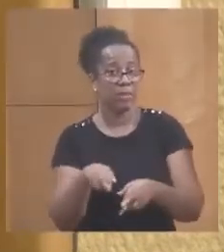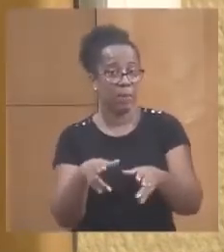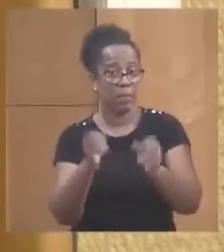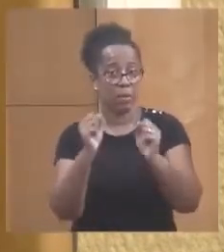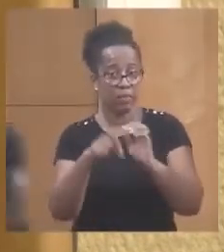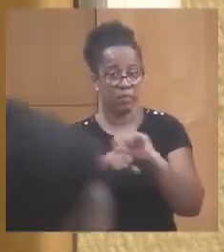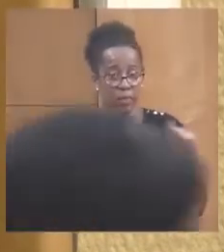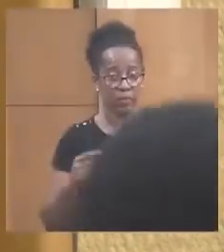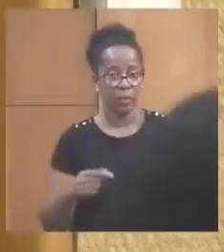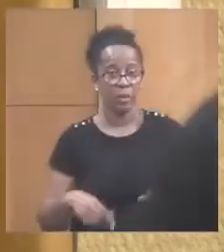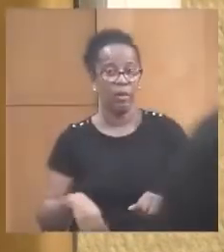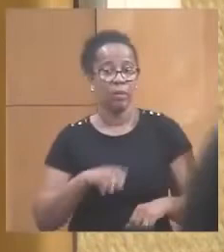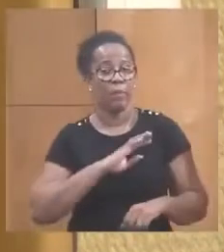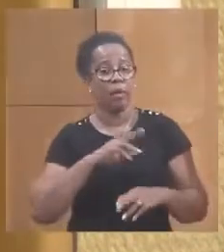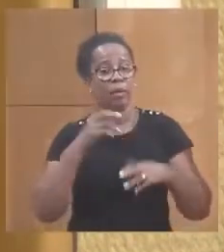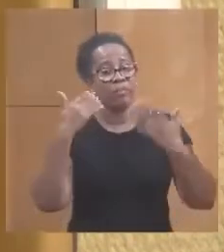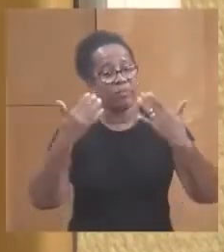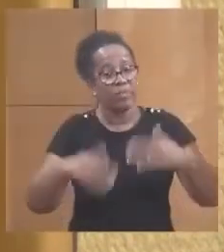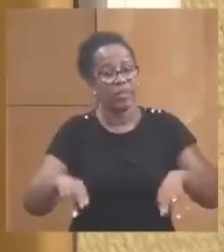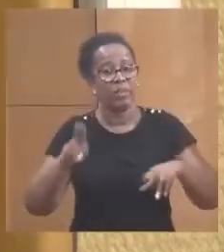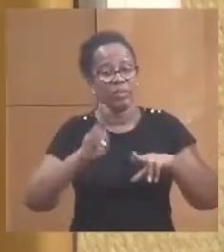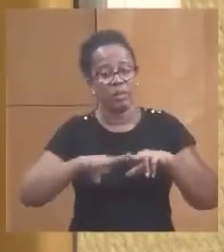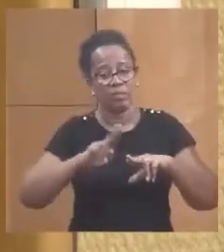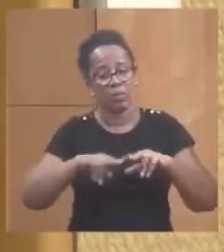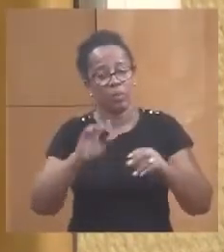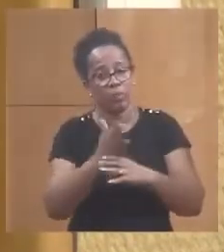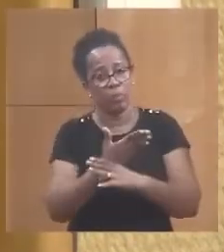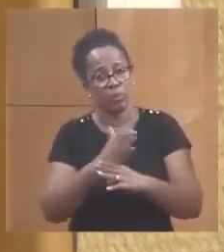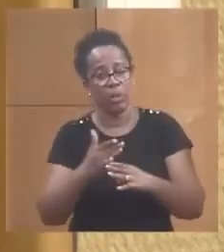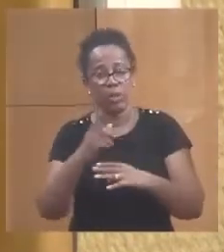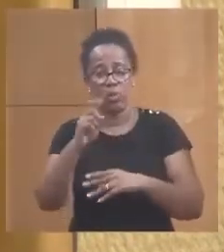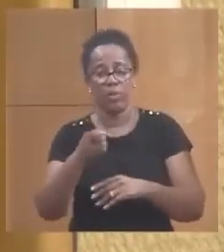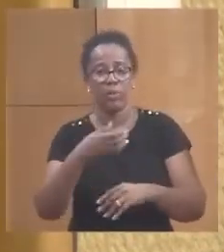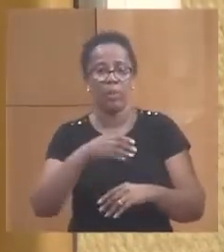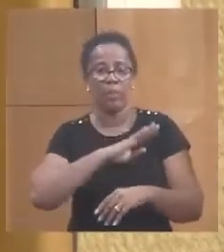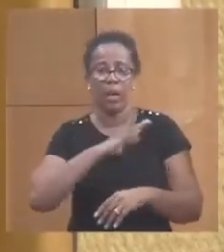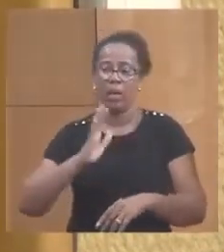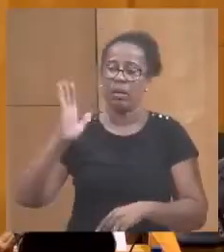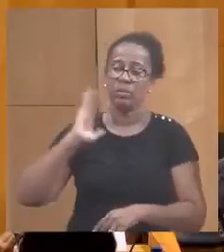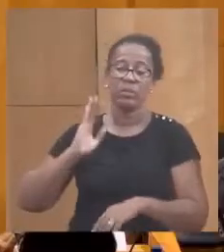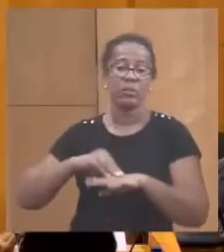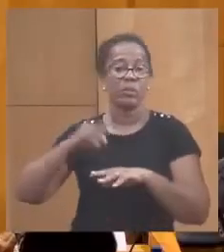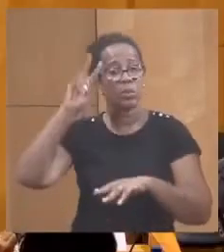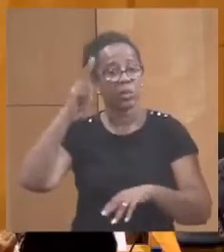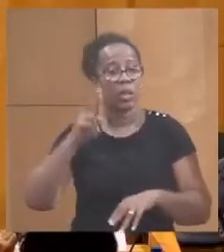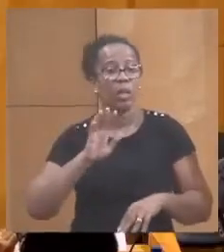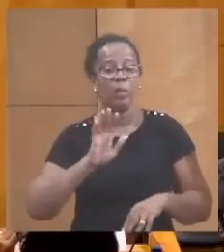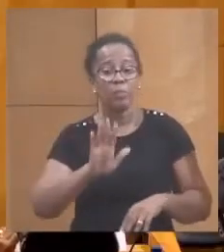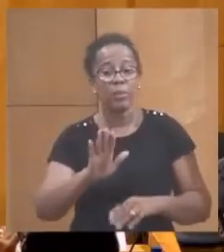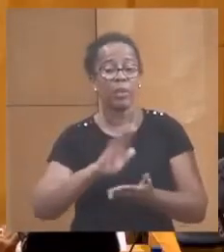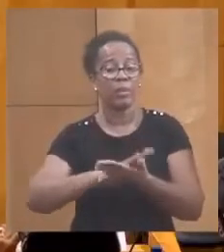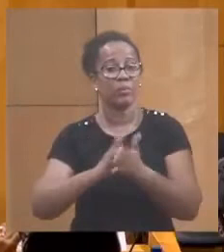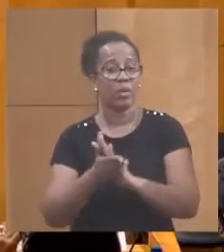puisque nous avons terminé un projet qui avait été commencé par l'Est-Conseil Général et c'est une association, c'est le